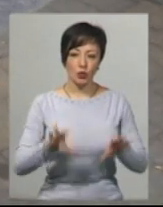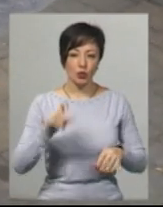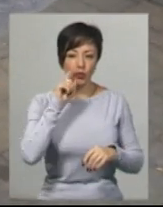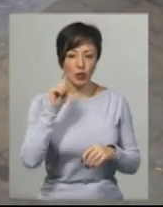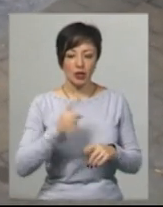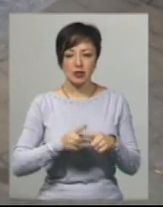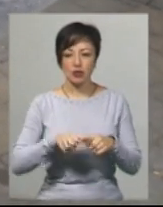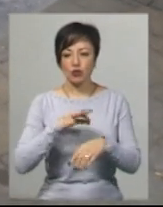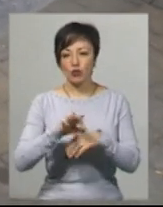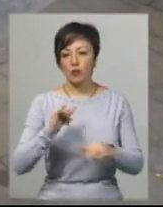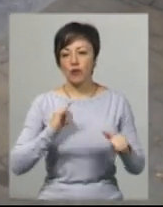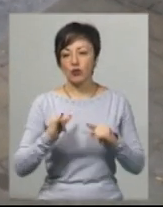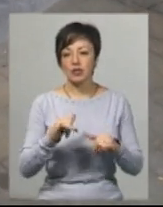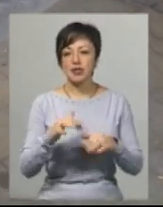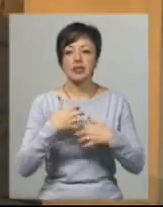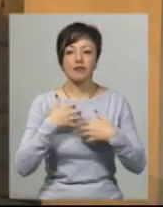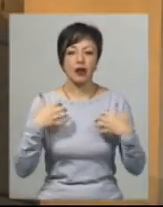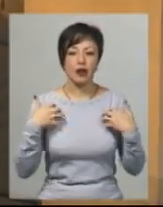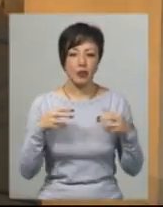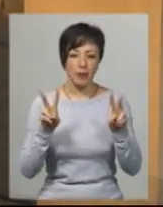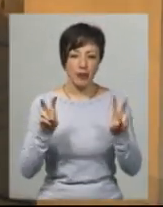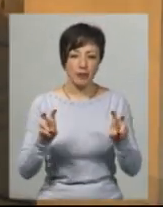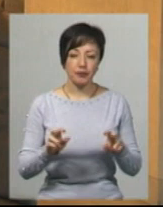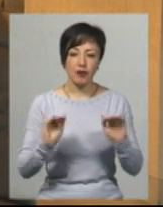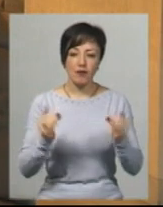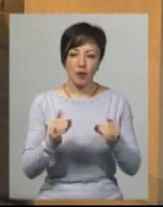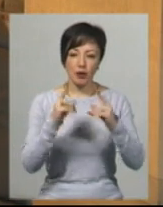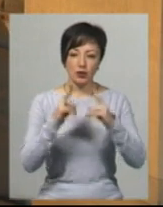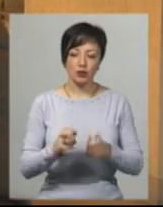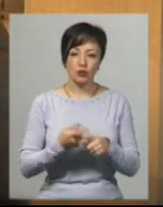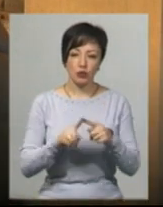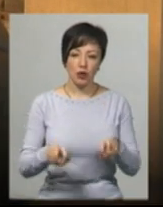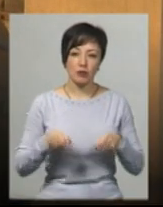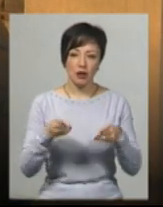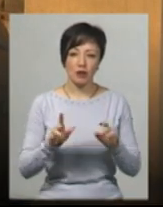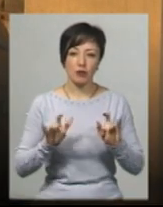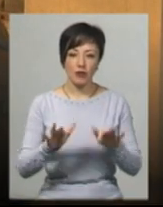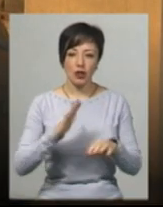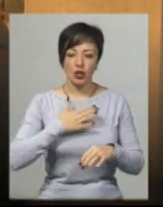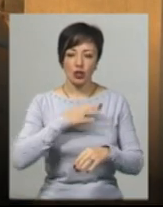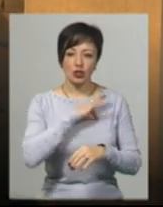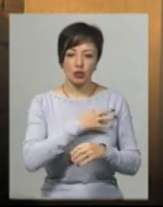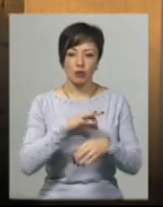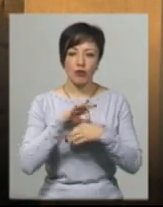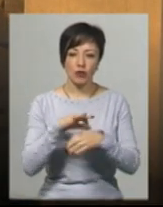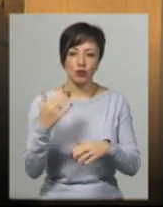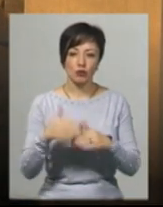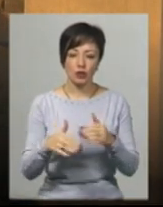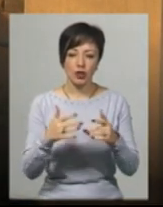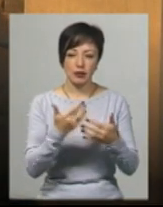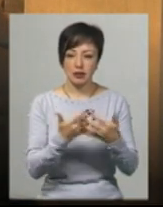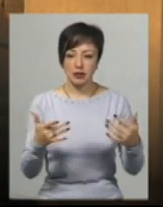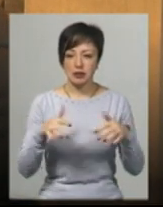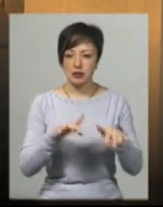України. Це жорстоке поводження з тваринами. «У рамках розслідування цього кримінального провадження наші слідчі вже провели низку